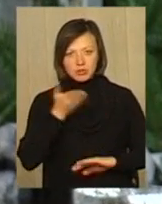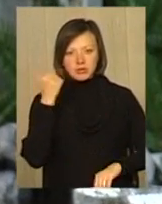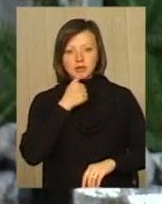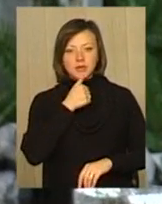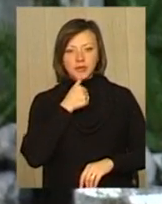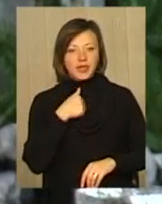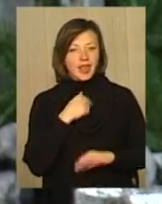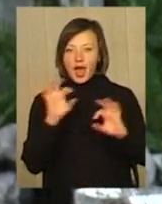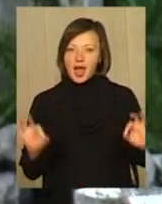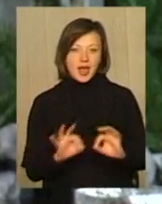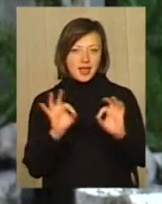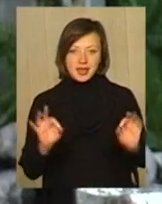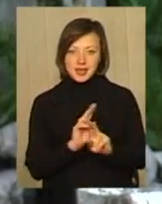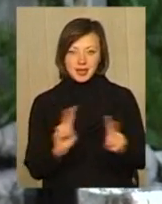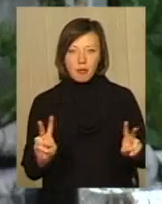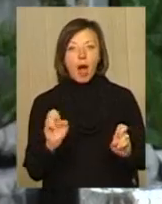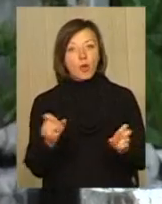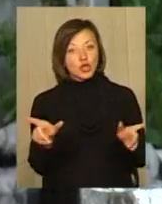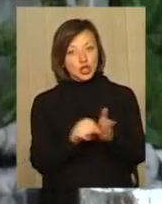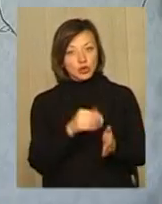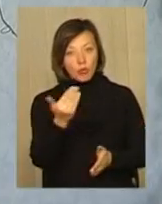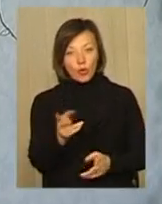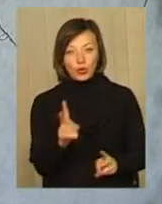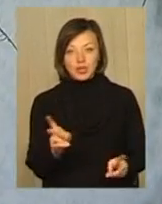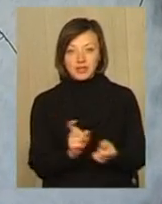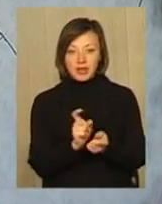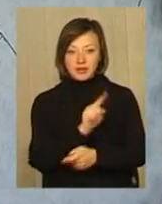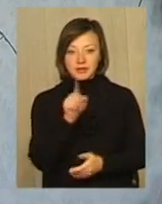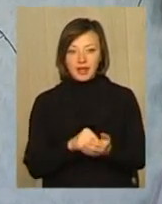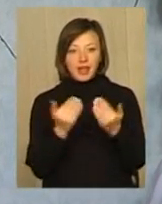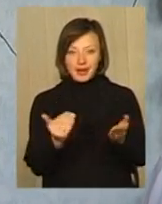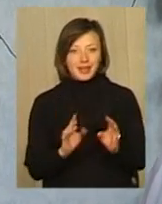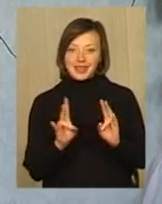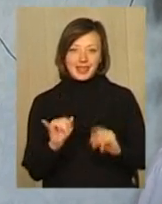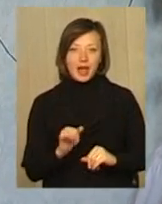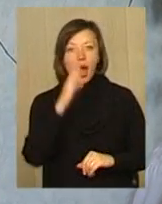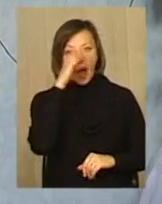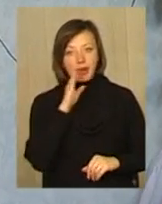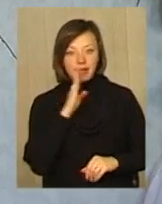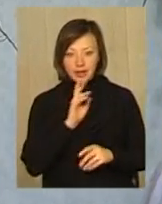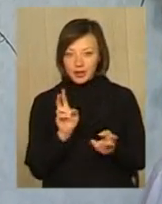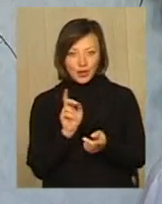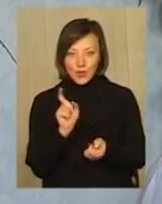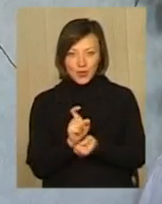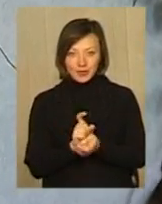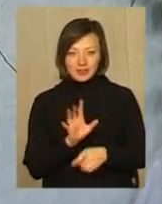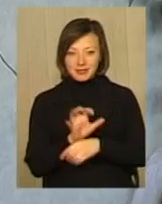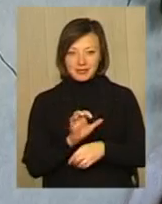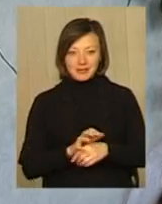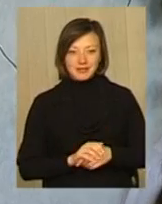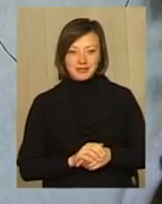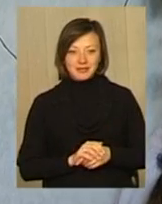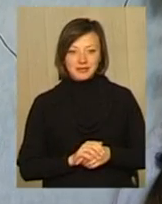Я ні з ким. А може, з тобою хтось сварився хтось? А на тебе може сварився хтось? Ні. А батьки? Ні. Ні, мама ніколи нормально.